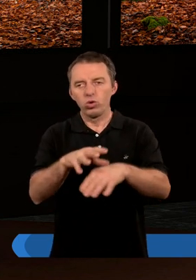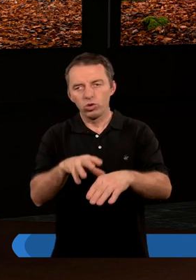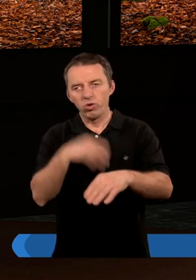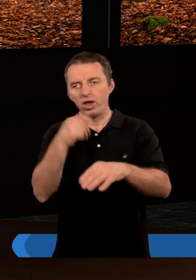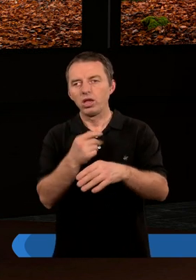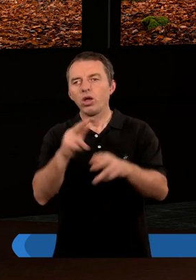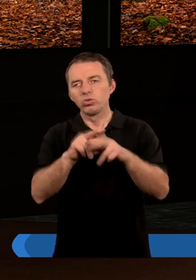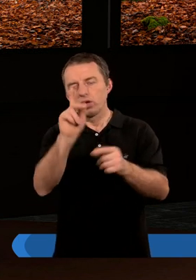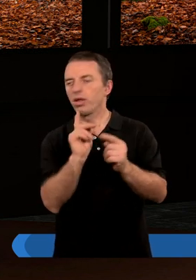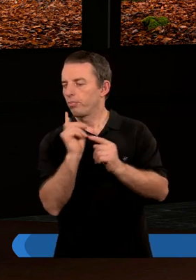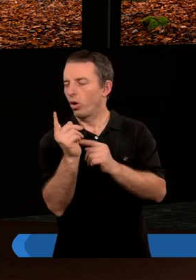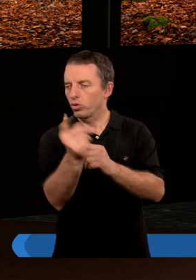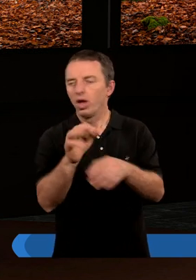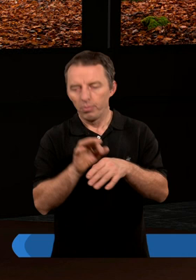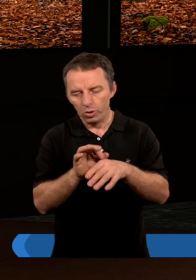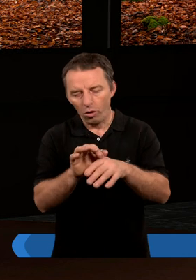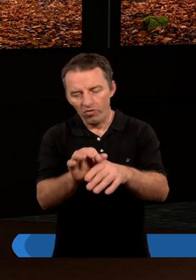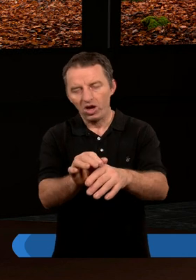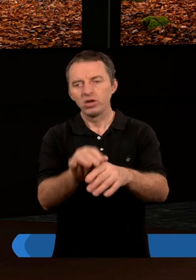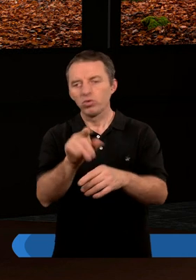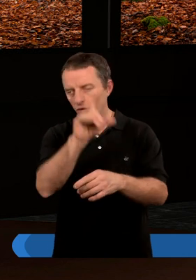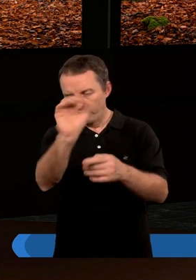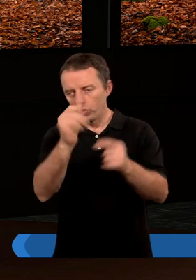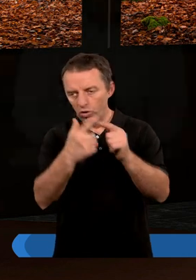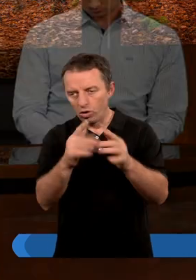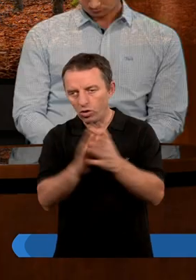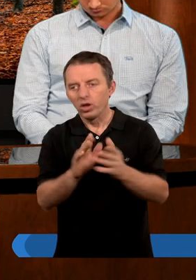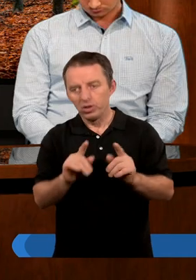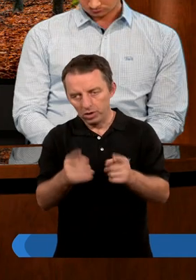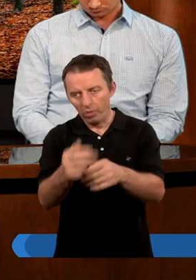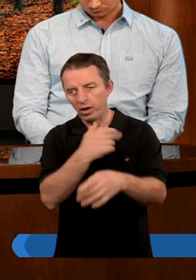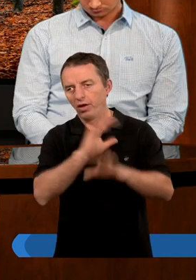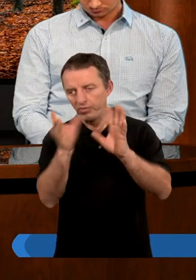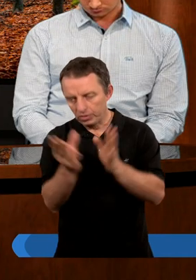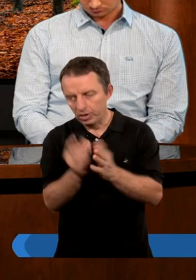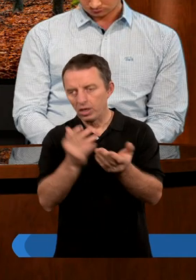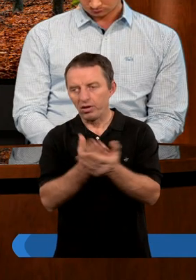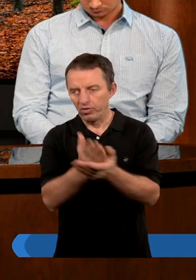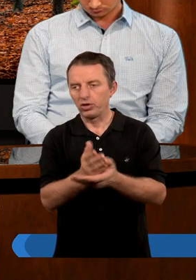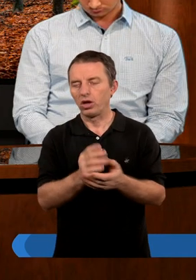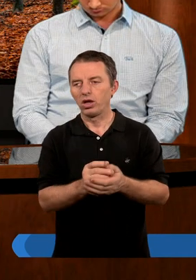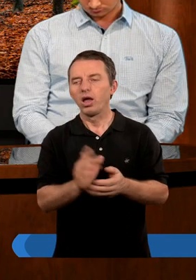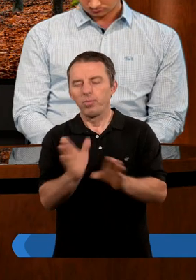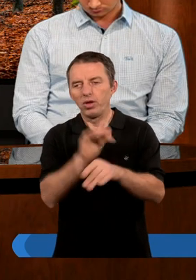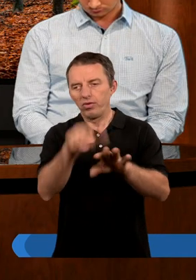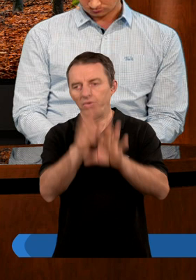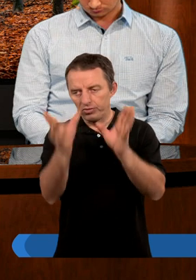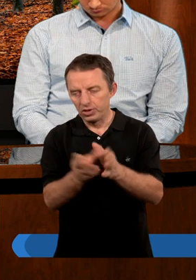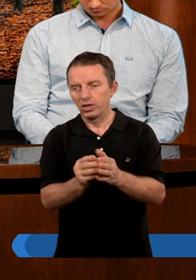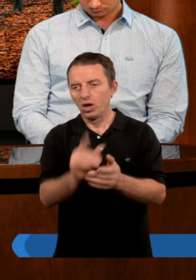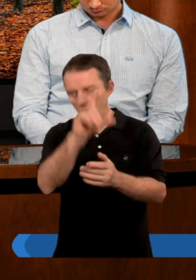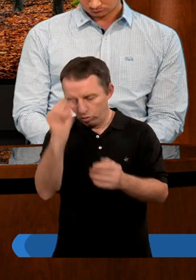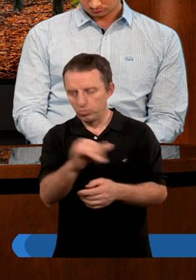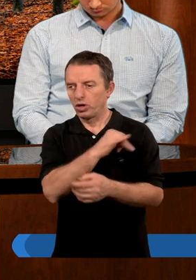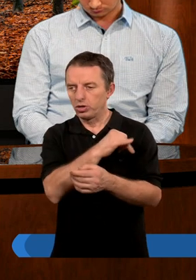Święty, którego Ty posłałeś, aby prowadził Twój Kościół, działa na nas wszystkich jak wierzę. Że mimo tego, że